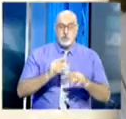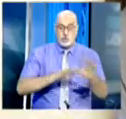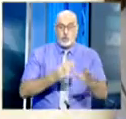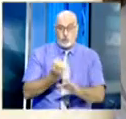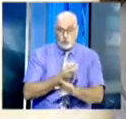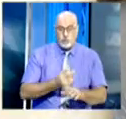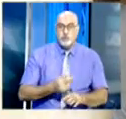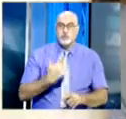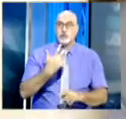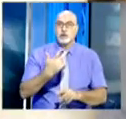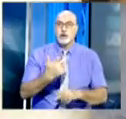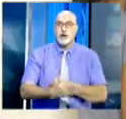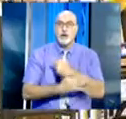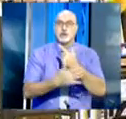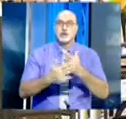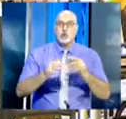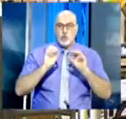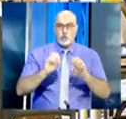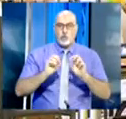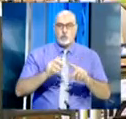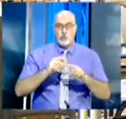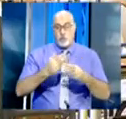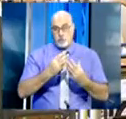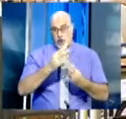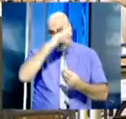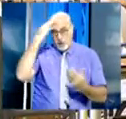للتلاميذ وتحصيل أمثل للعلوم